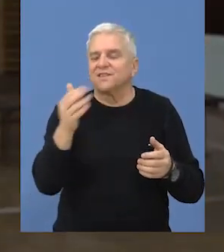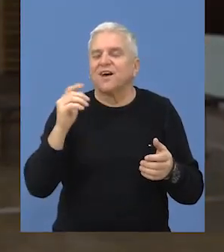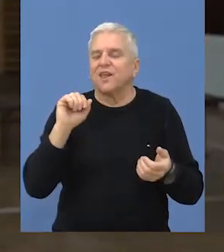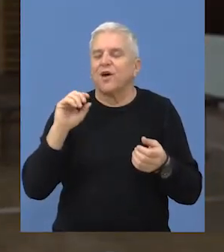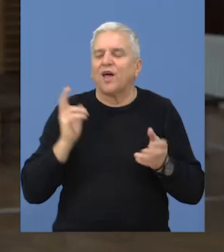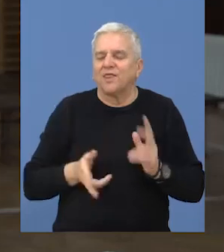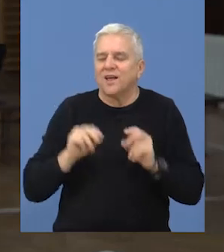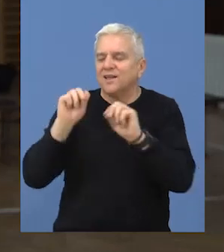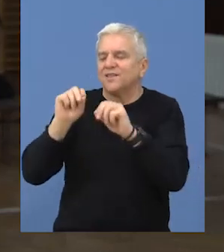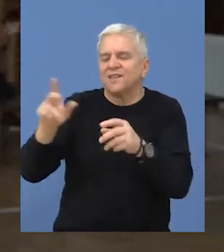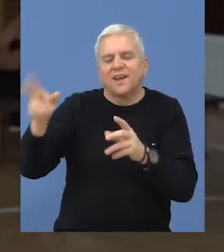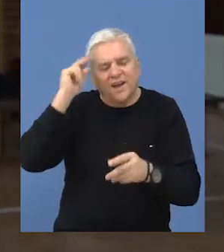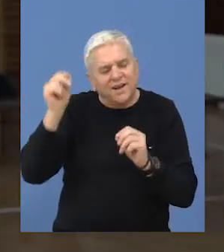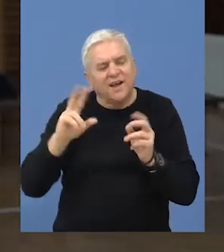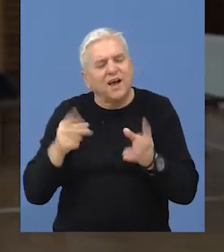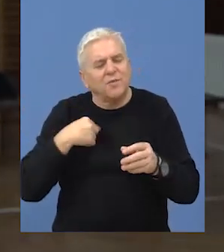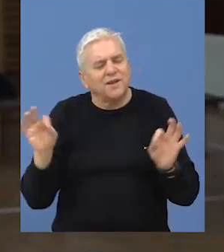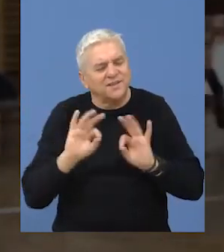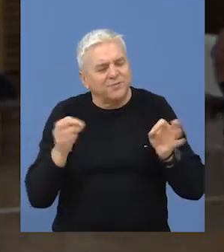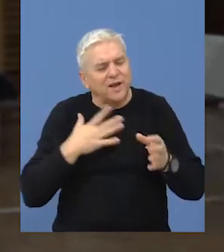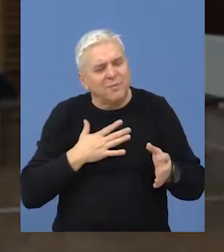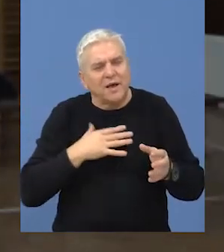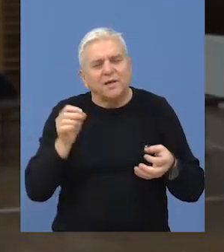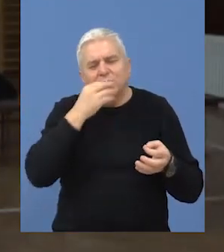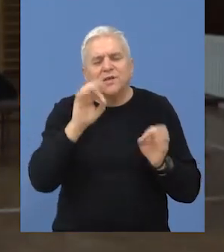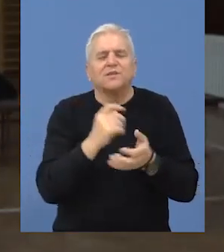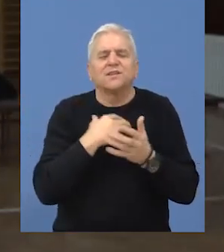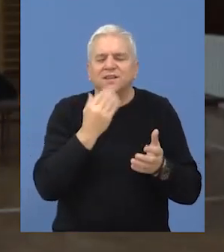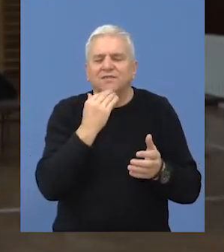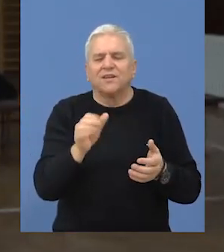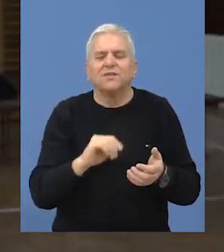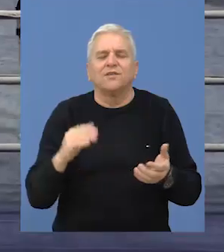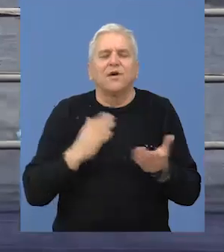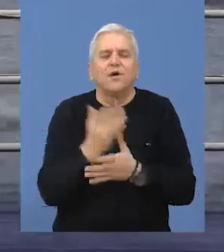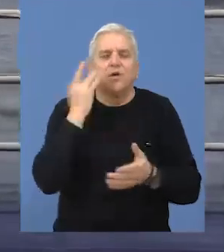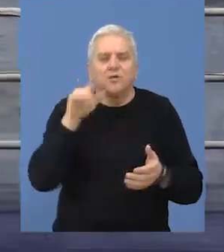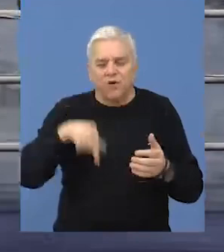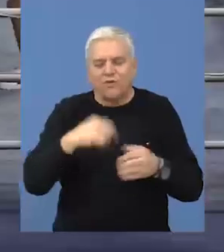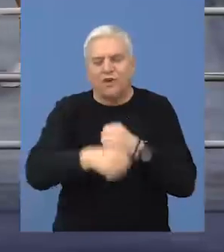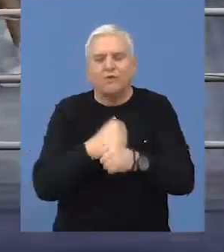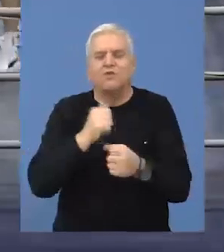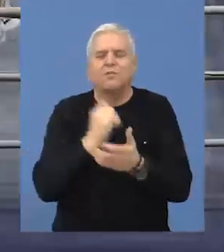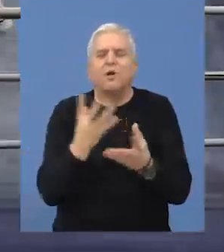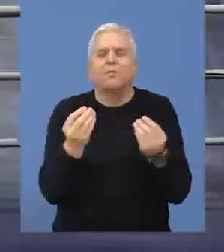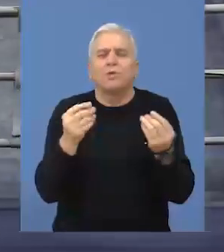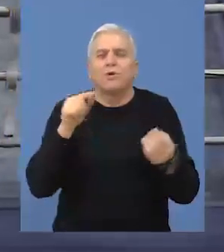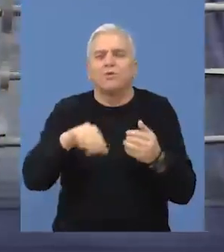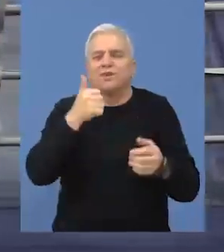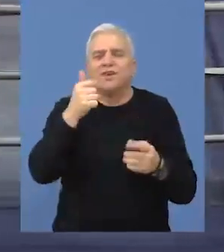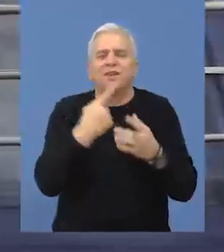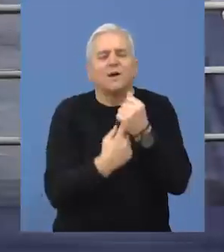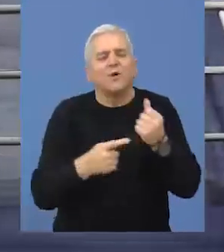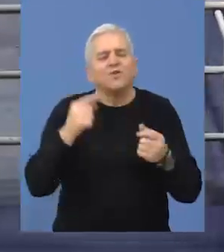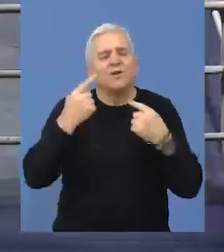Zahvalio bi se treneru pre svega, Žarko Radoviću, i želio bi se i na vam poželjeni sreće praznike. Uspeha u ovoj godini je bilo